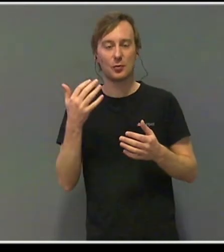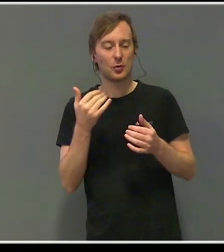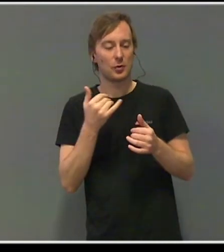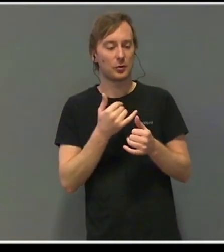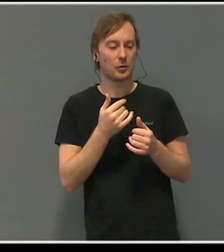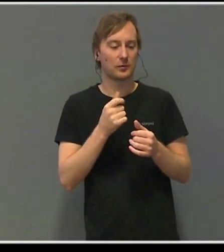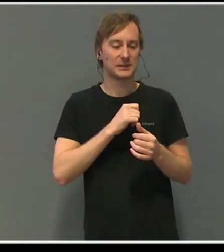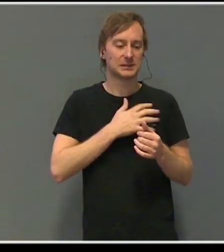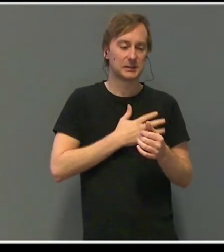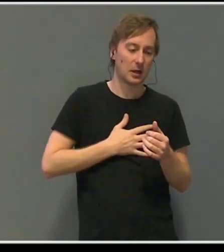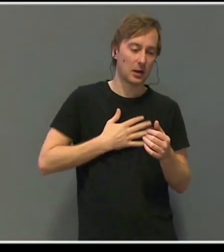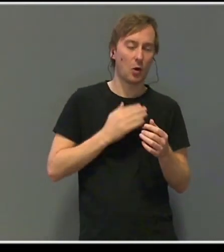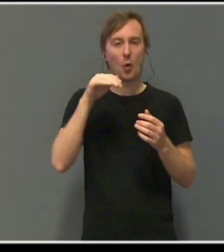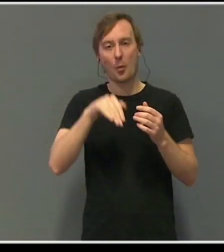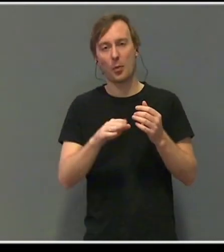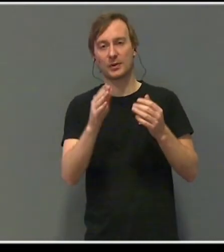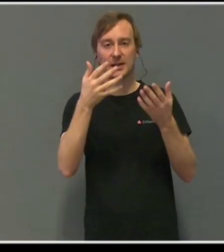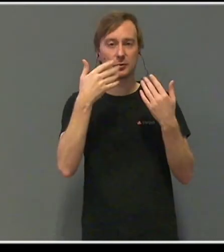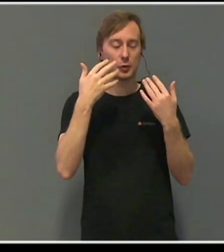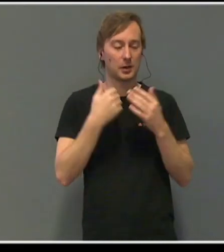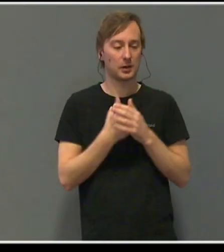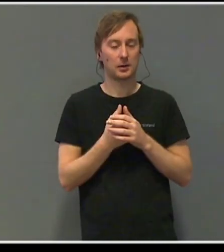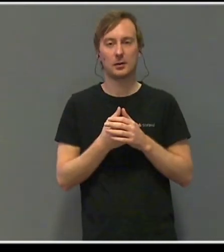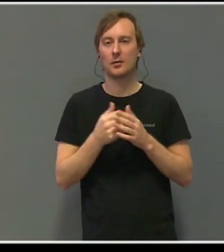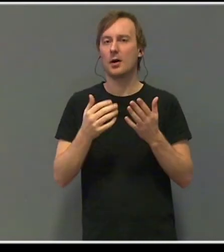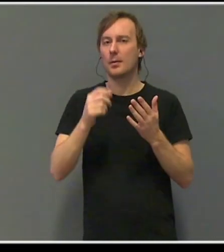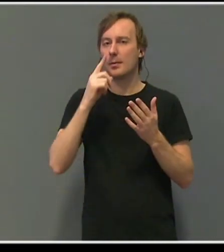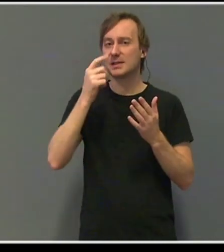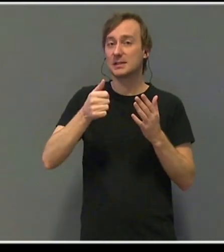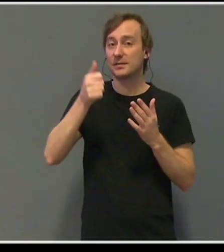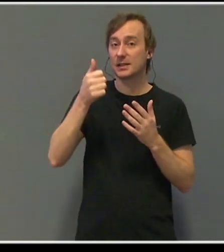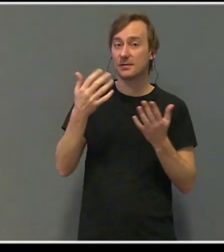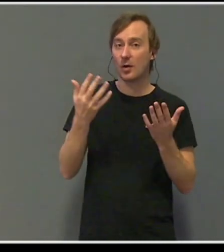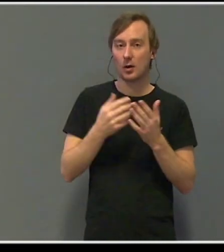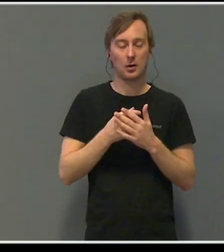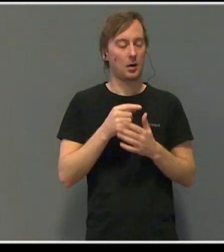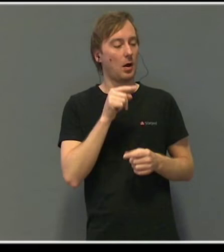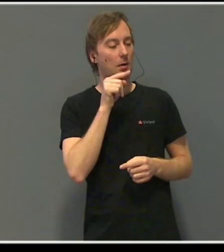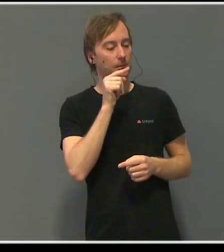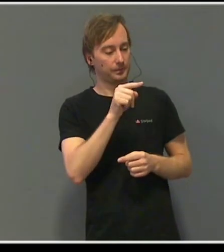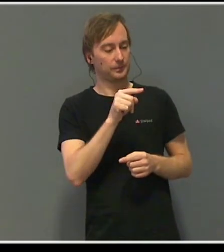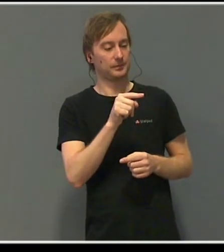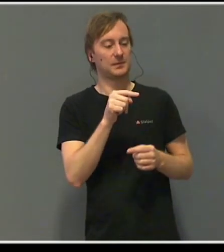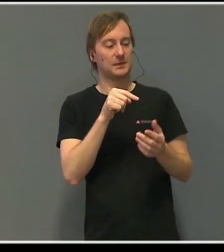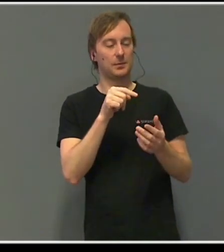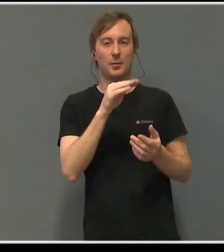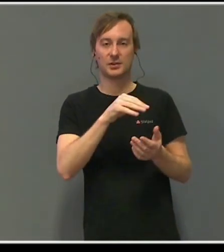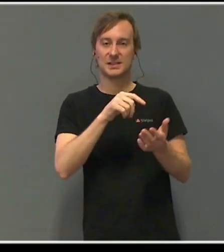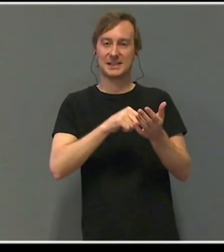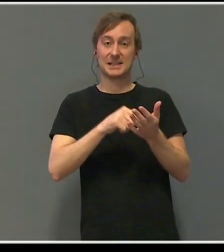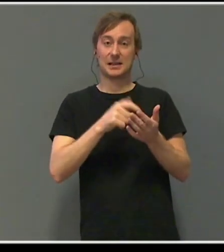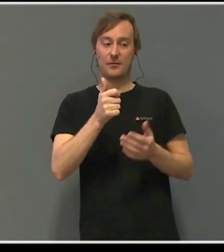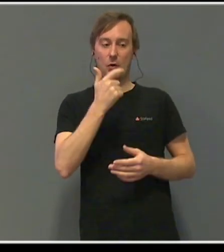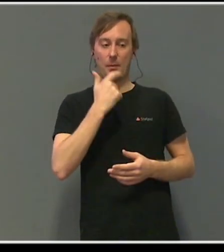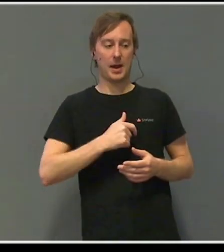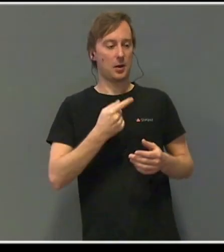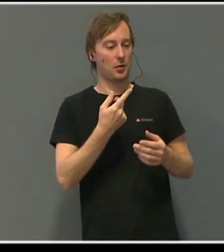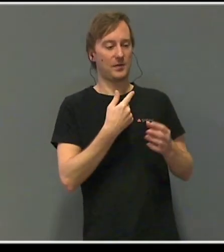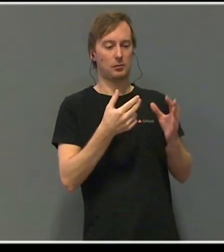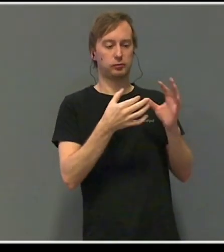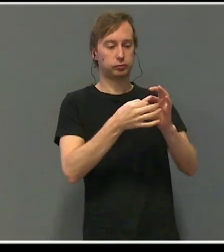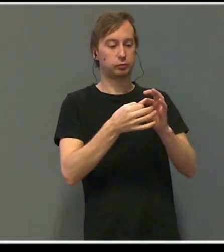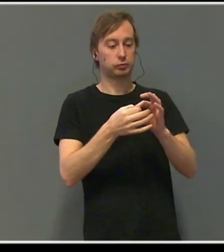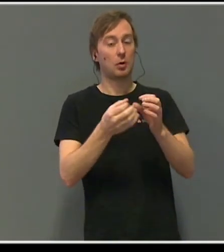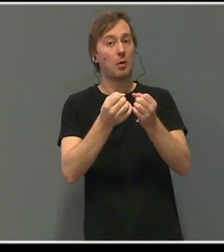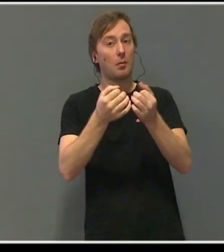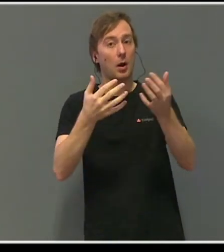mennesker, er å være der og bety noe for andre. Han var der for meg. For vår stolte gruppe, og for mange, mange